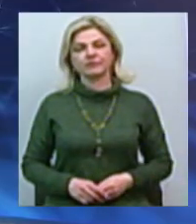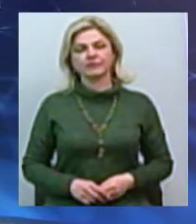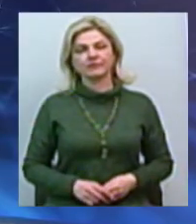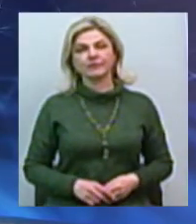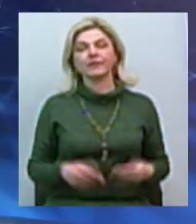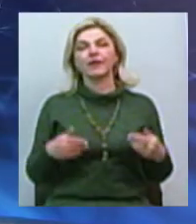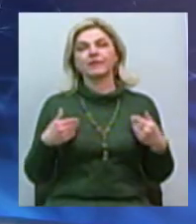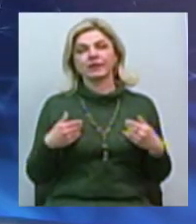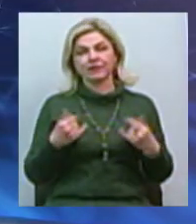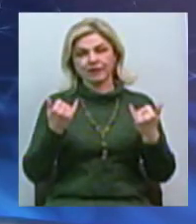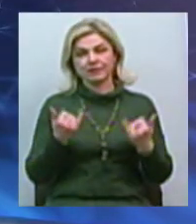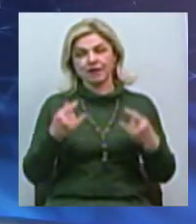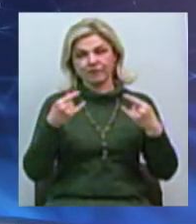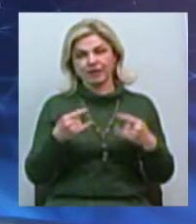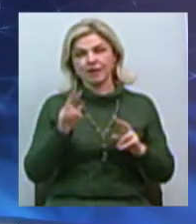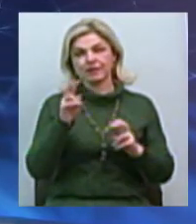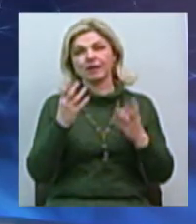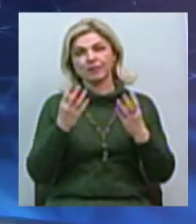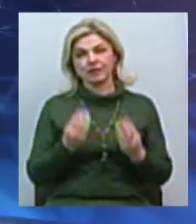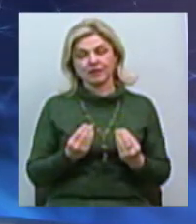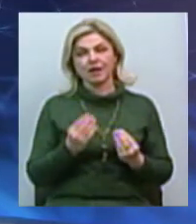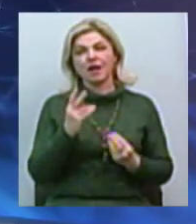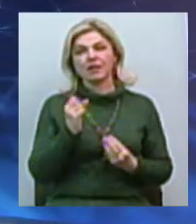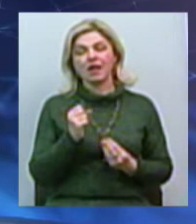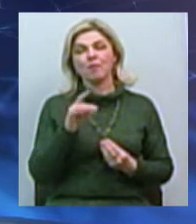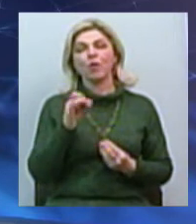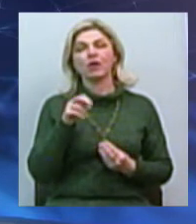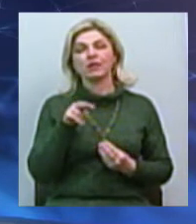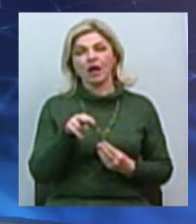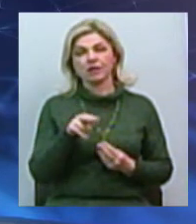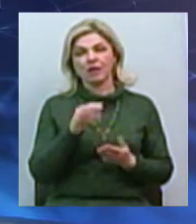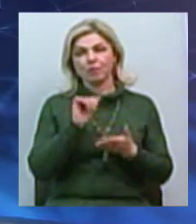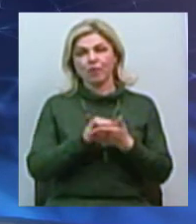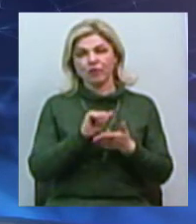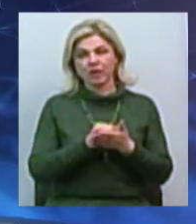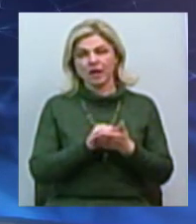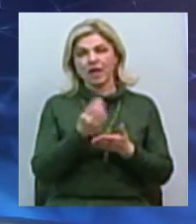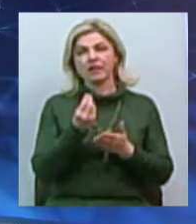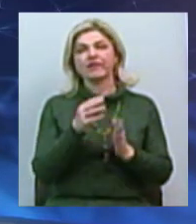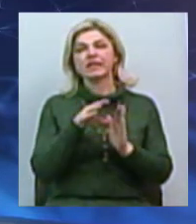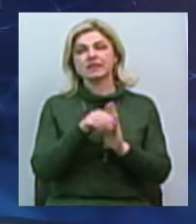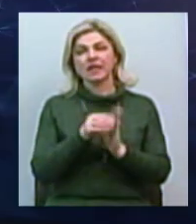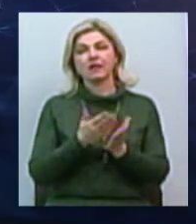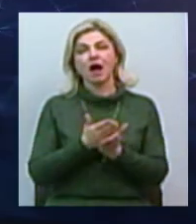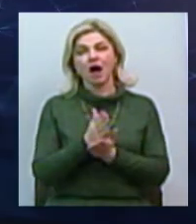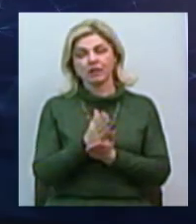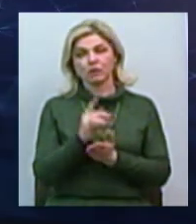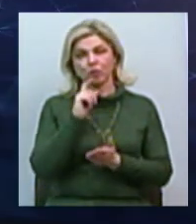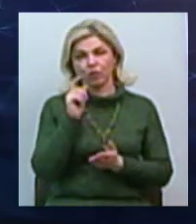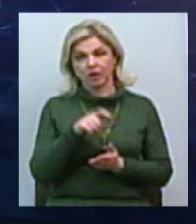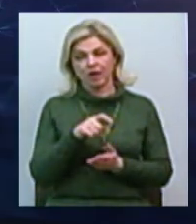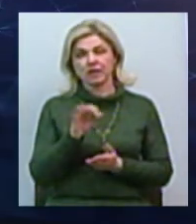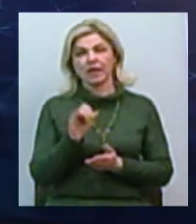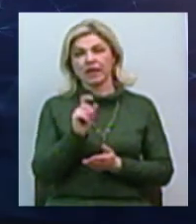Вітаю в прямому ефірі тема дня. На урядовому порталі опублікований інвестиційний атлас України. Зі 100 об'єктів, на розвиток